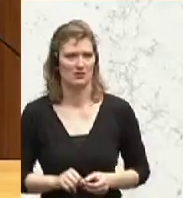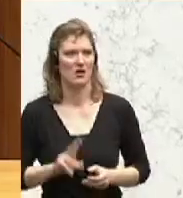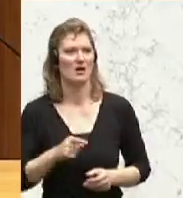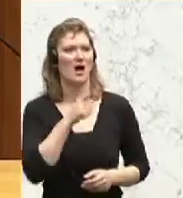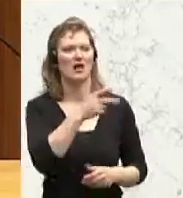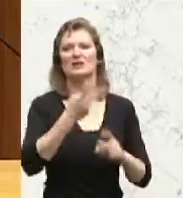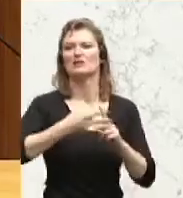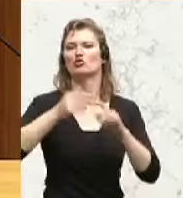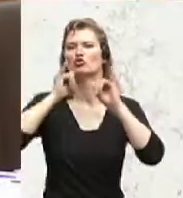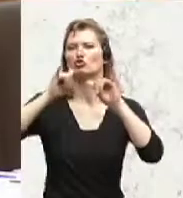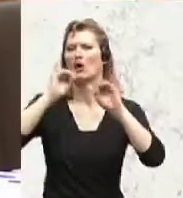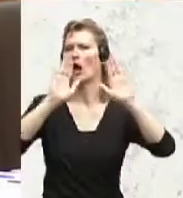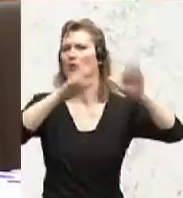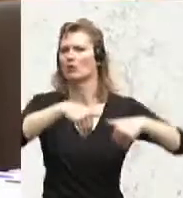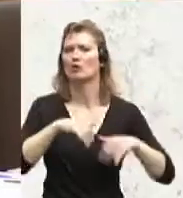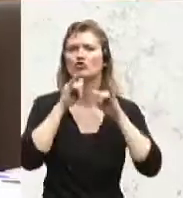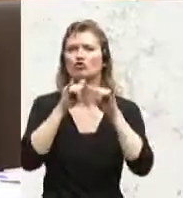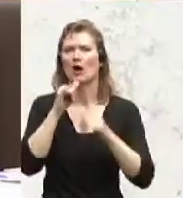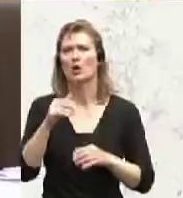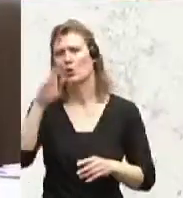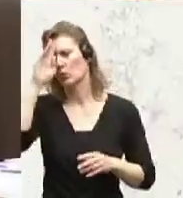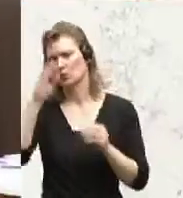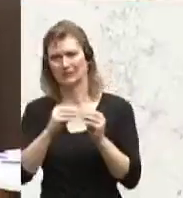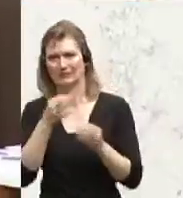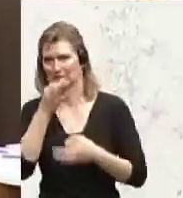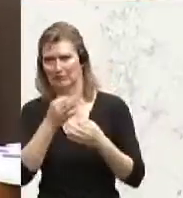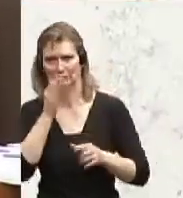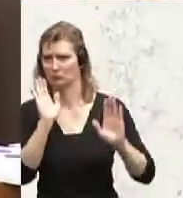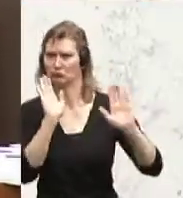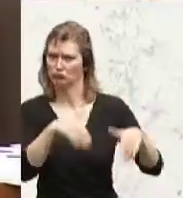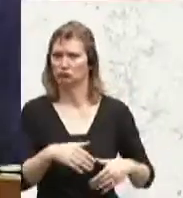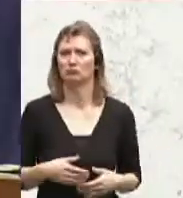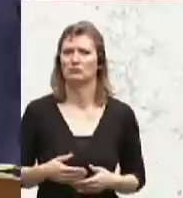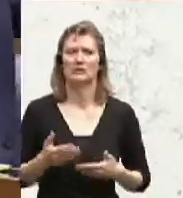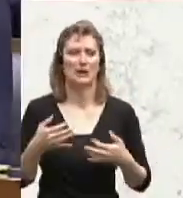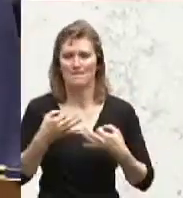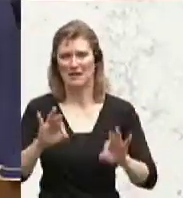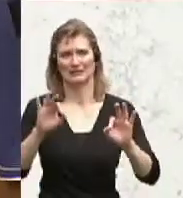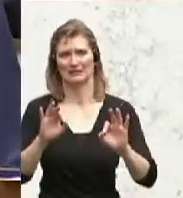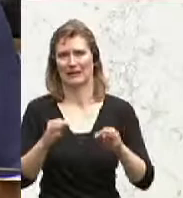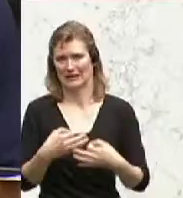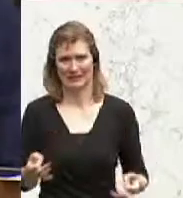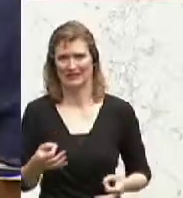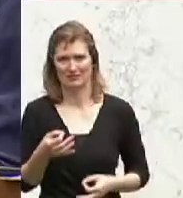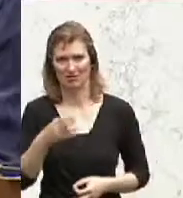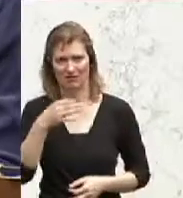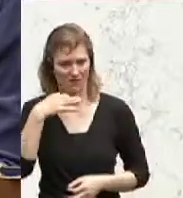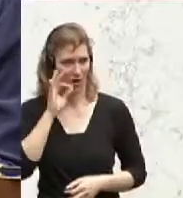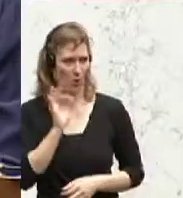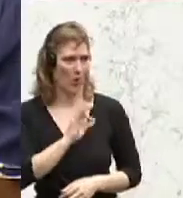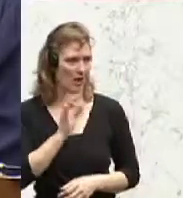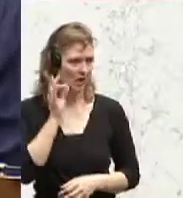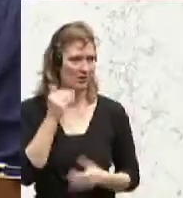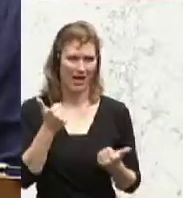schreien, da können Sie noch zu viel Unsachlichkeit einwerfen. Es wird nicht besser, Frau Kollegin. Und eines kann ich Ihnen